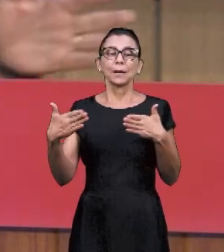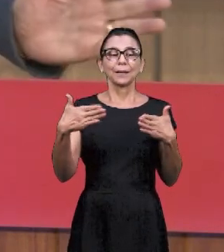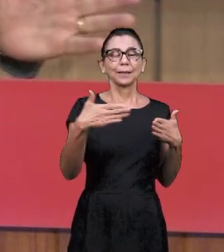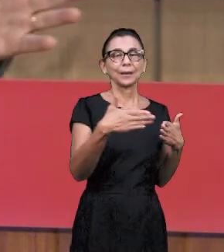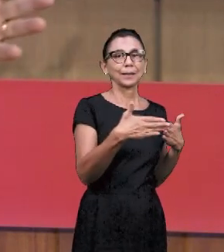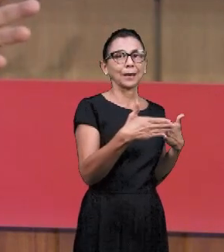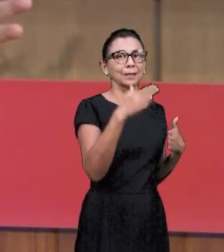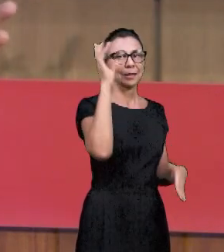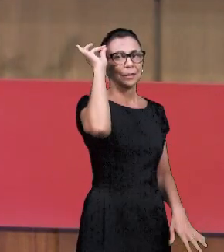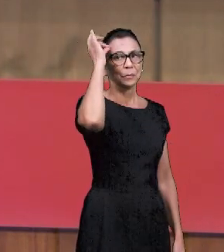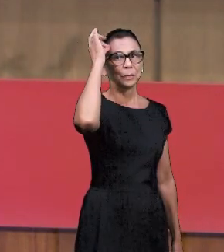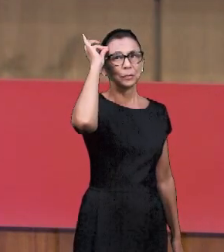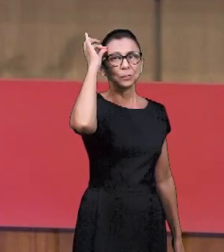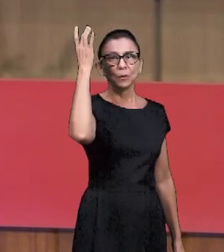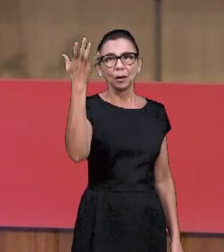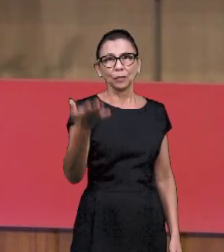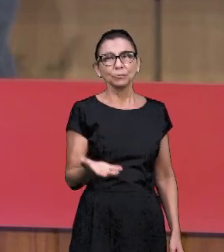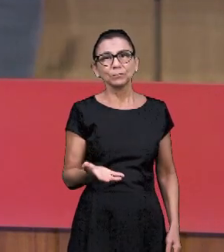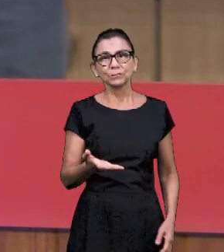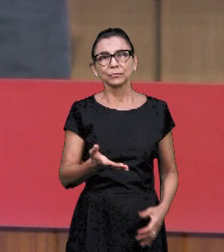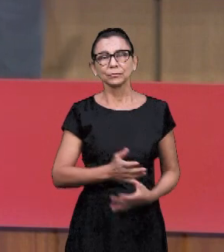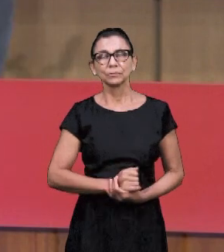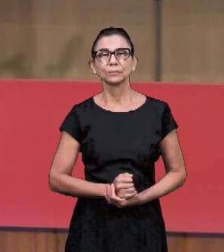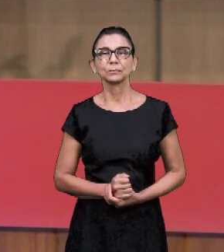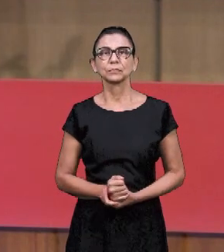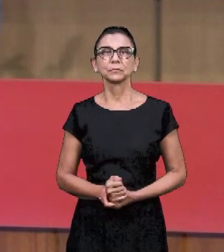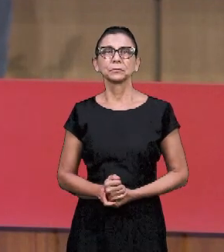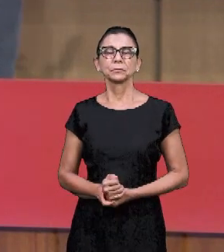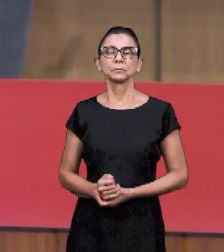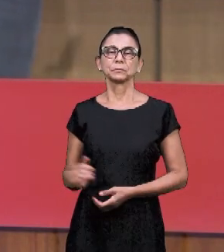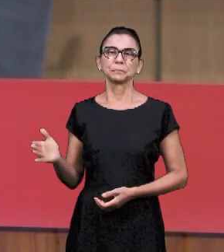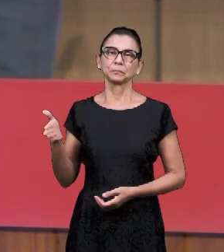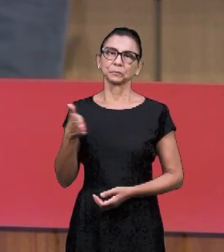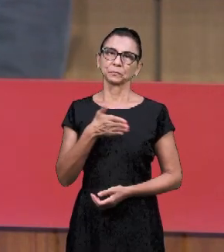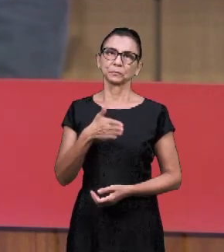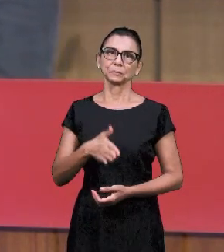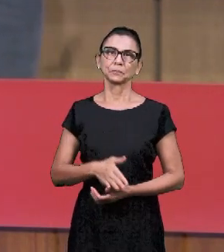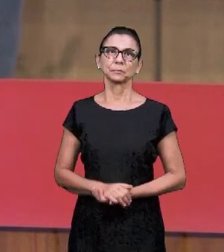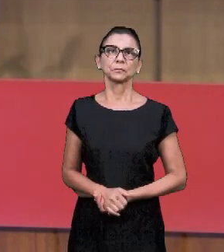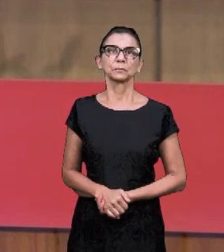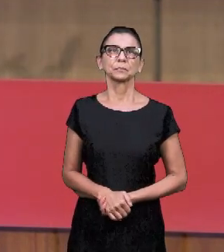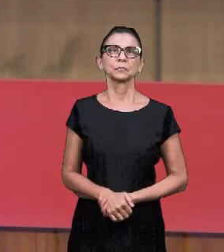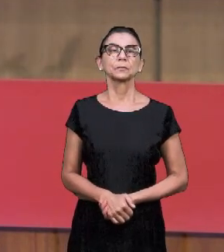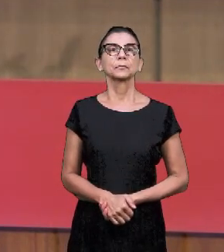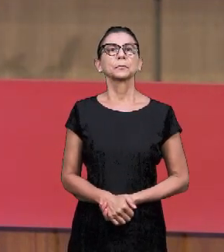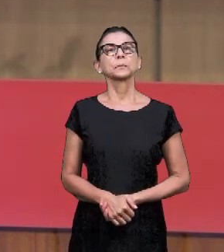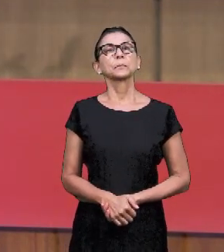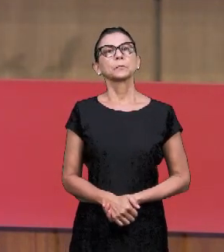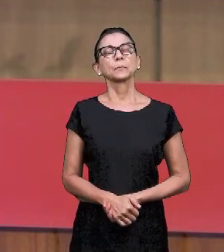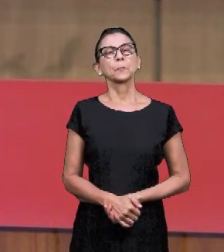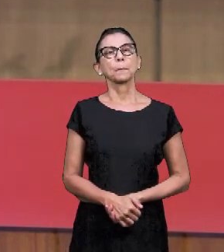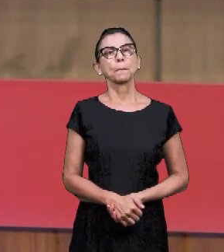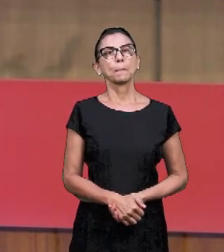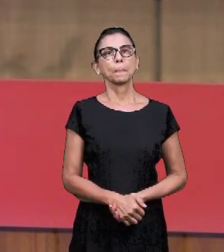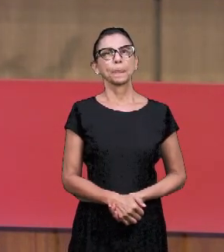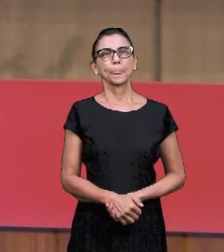он открывает путь для Антихриста. отвергает все. Следующий.